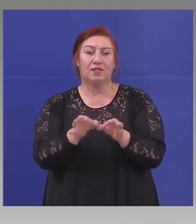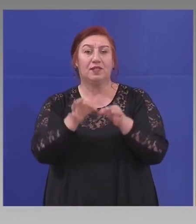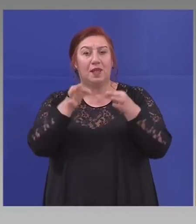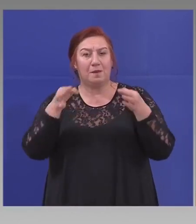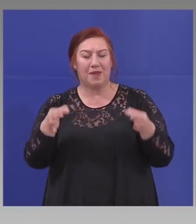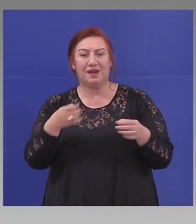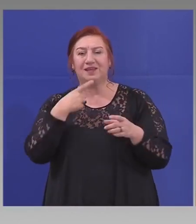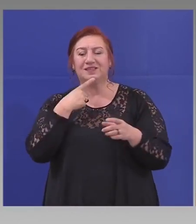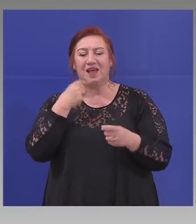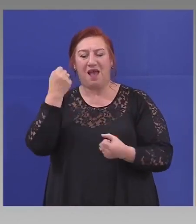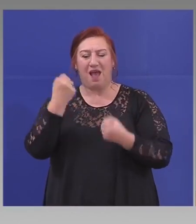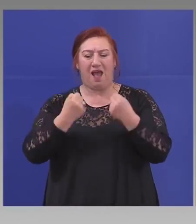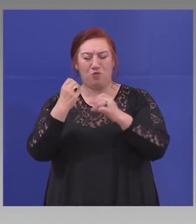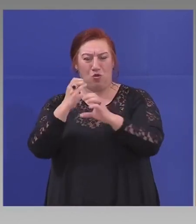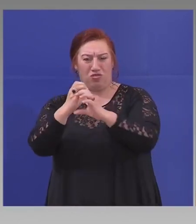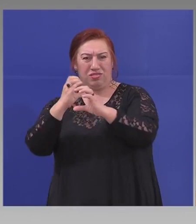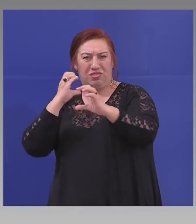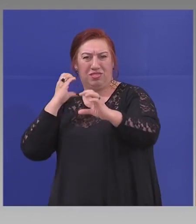тировете, които